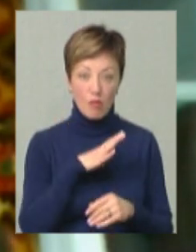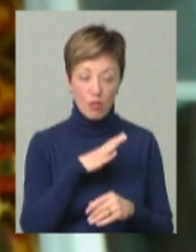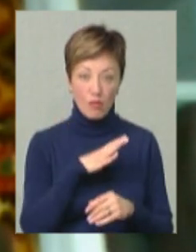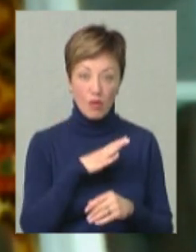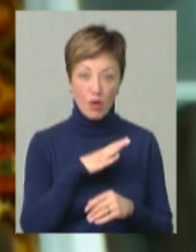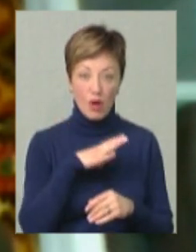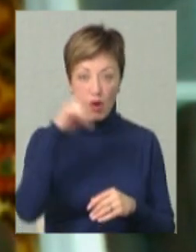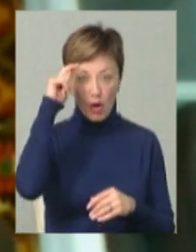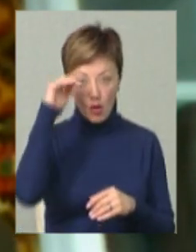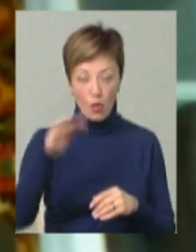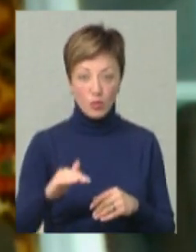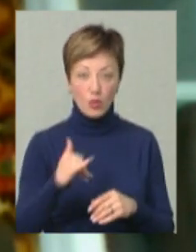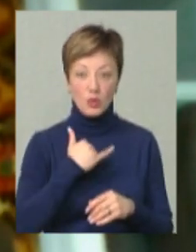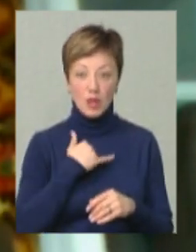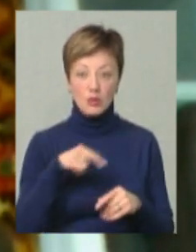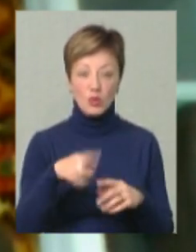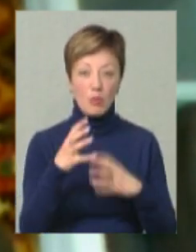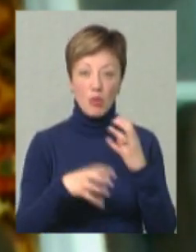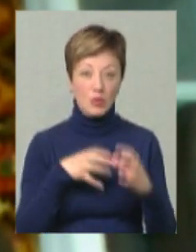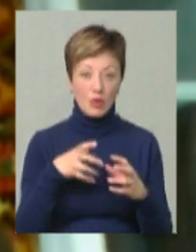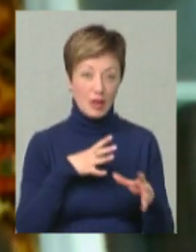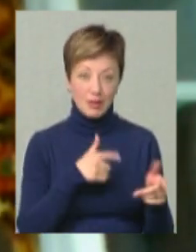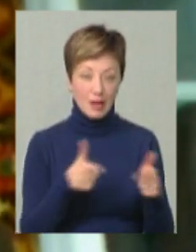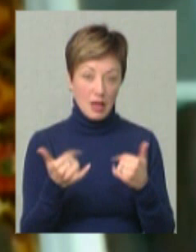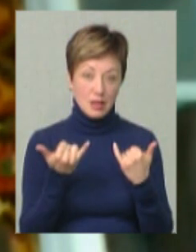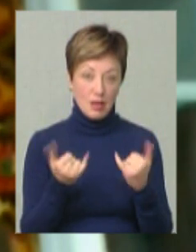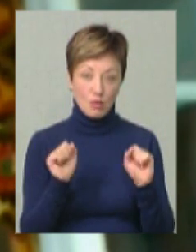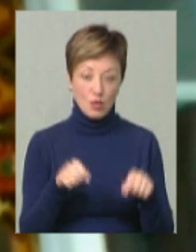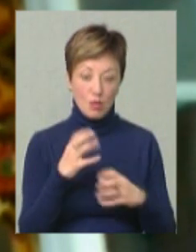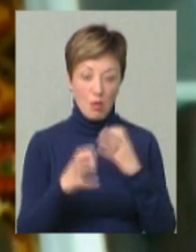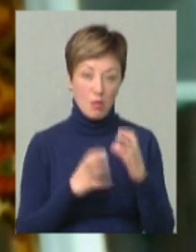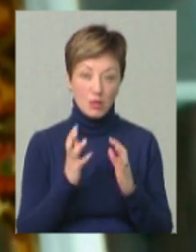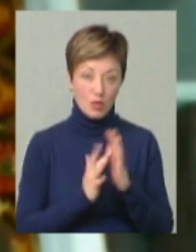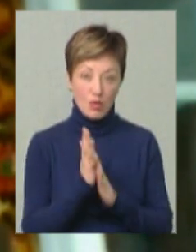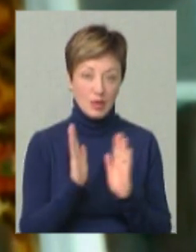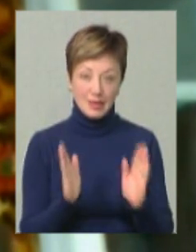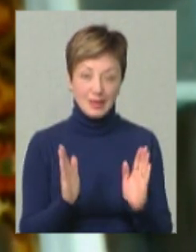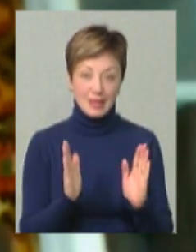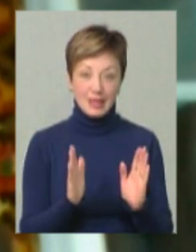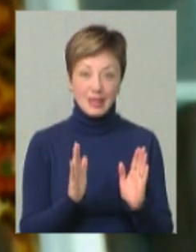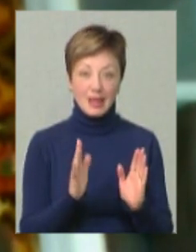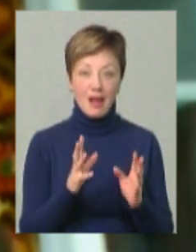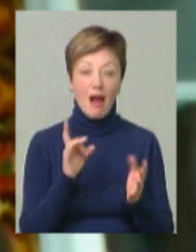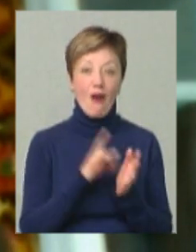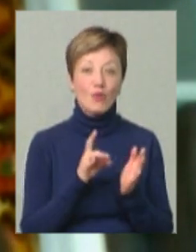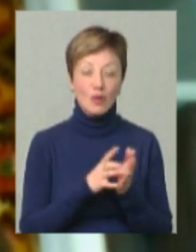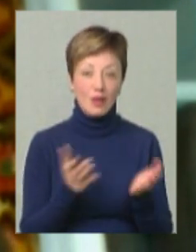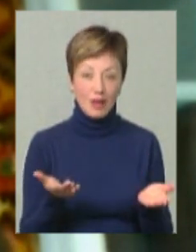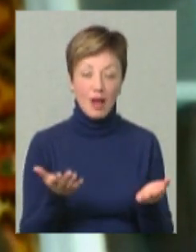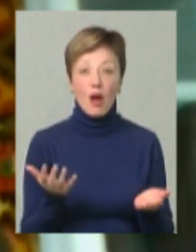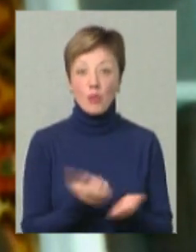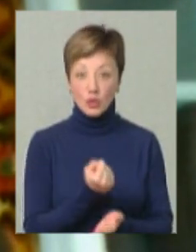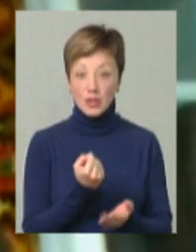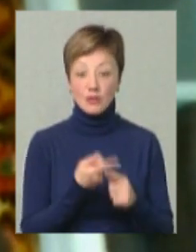хлопчиськом, то нас тут помідори не достигали. А зараз можна тут вирощувати не тільки помідори, але й кавуни. І тому,